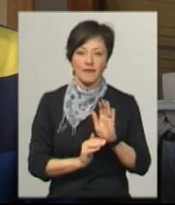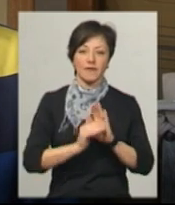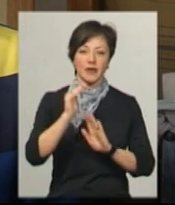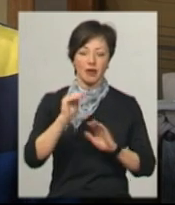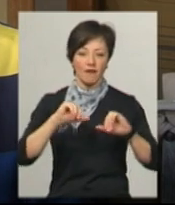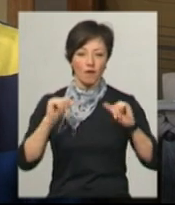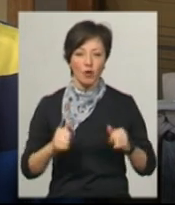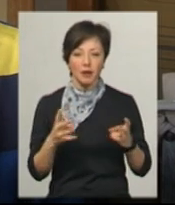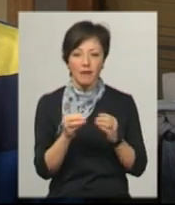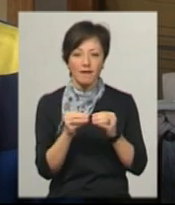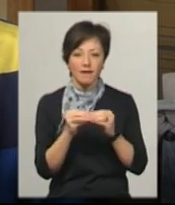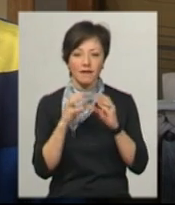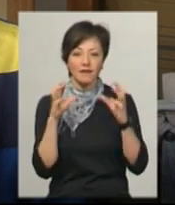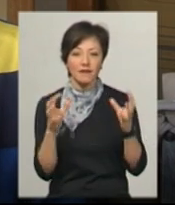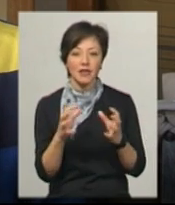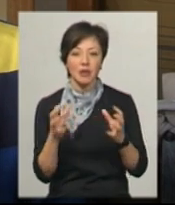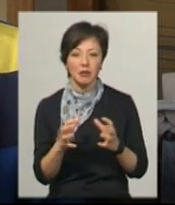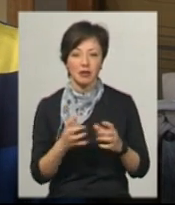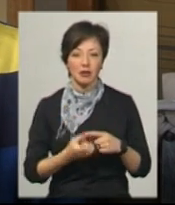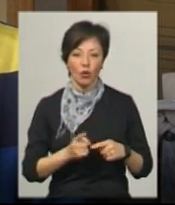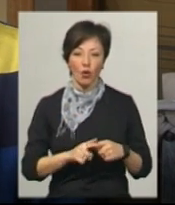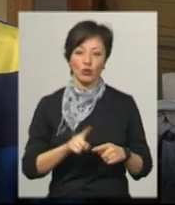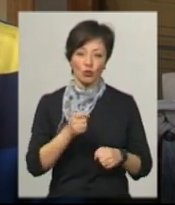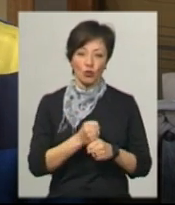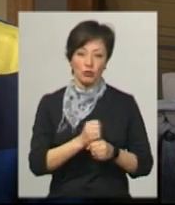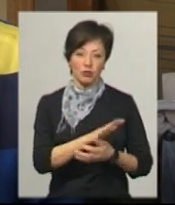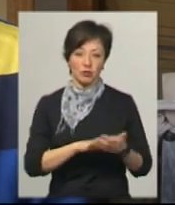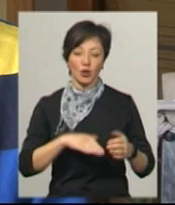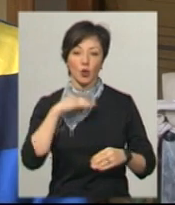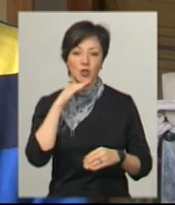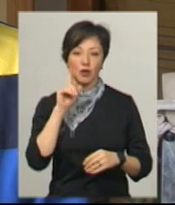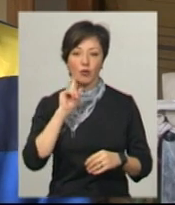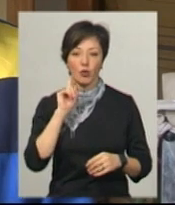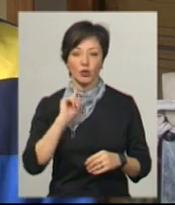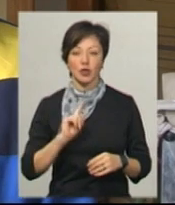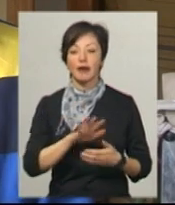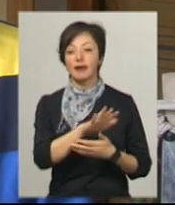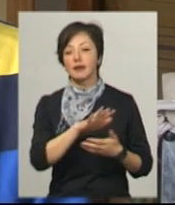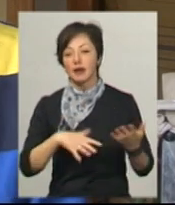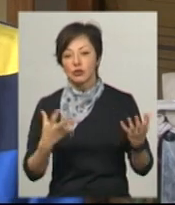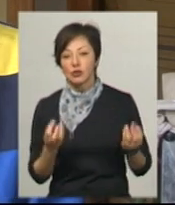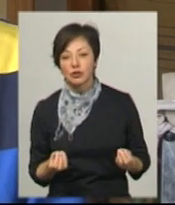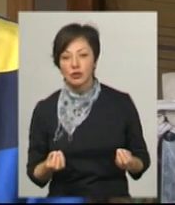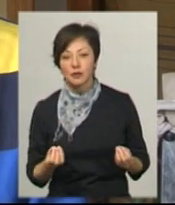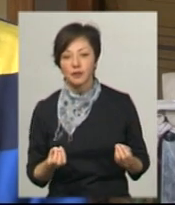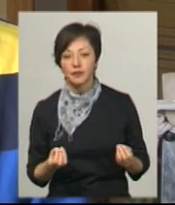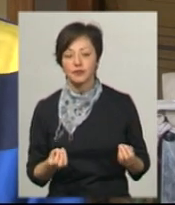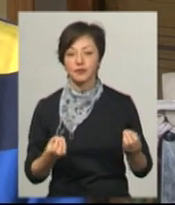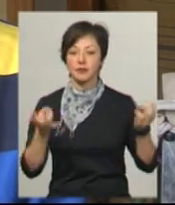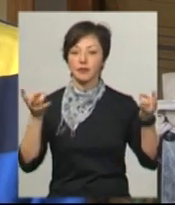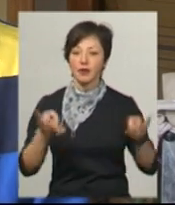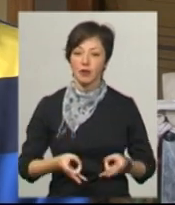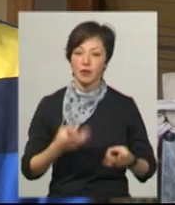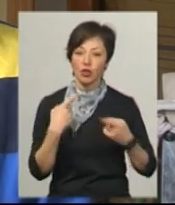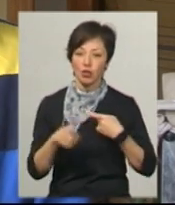треба тільки втримати його. І то, що вони роблять, їм достатньо поки що. Дальше піти, то треба